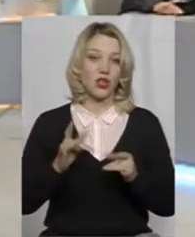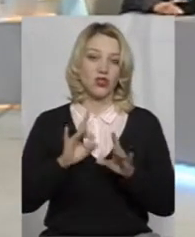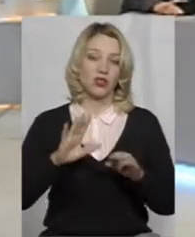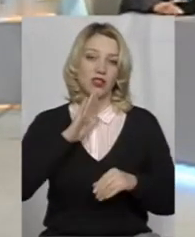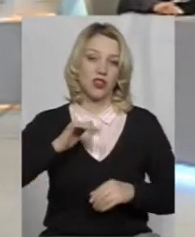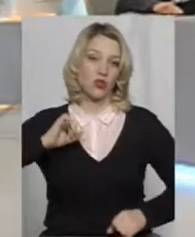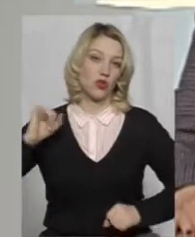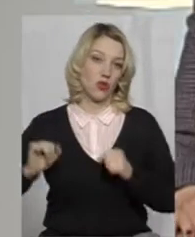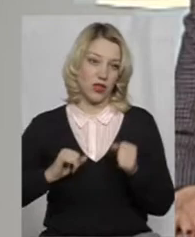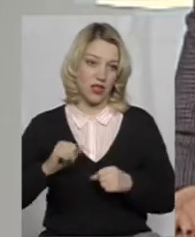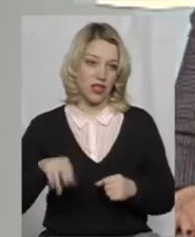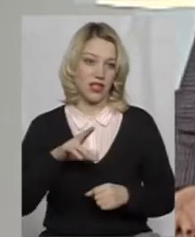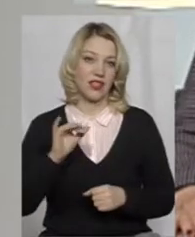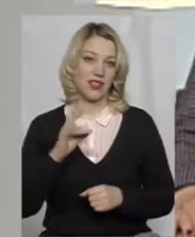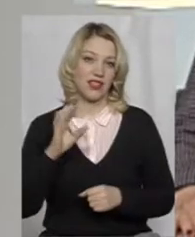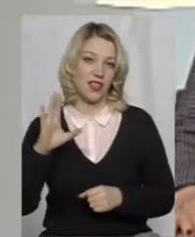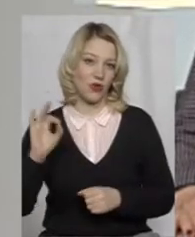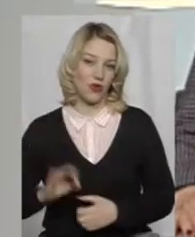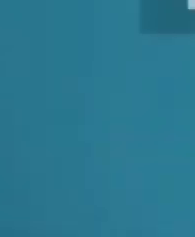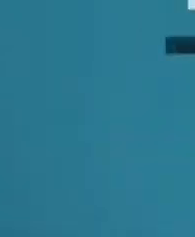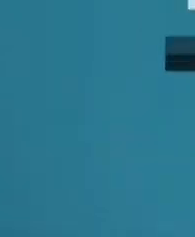нашої колеги Дарини Денисенко.